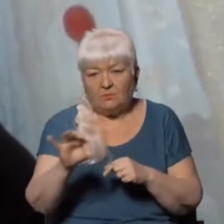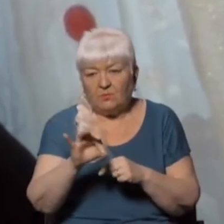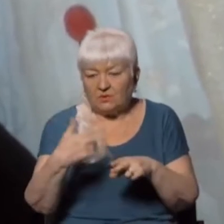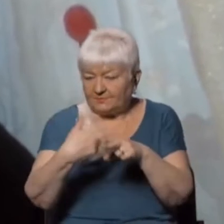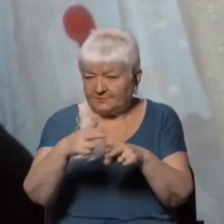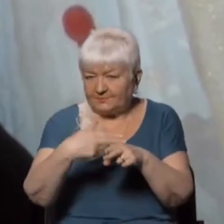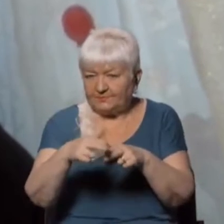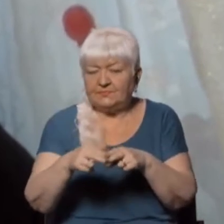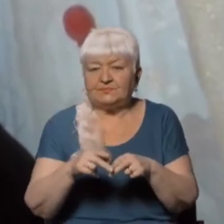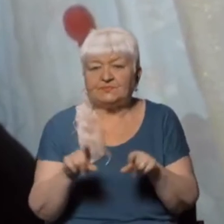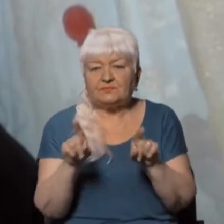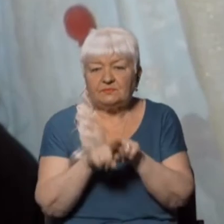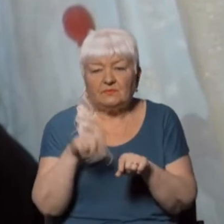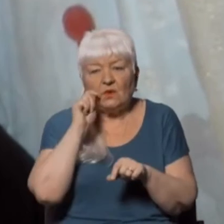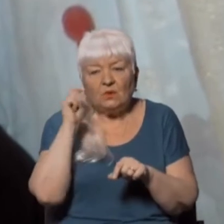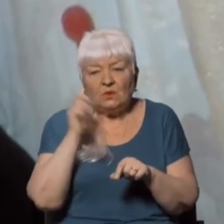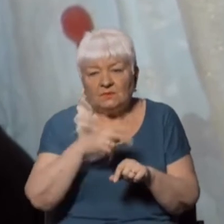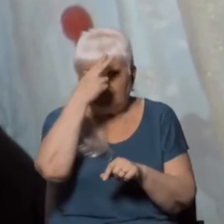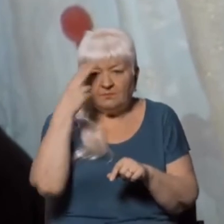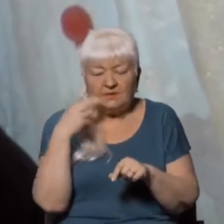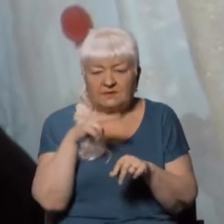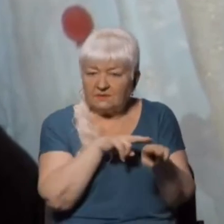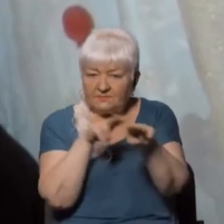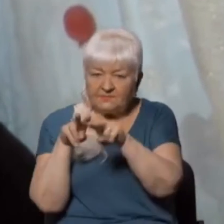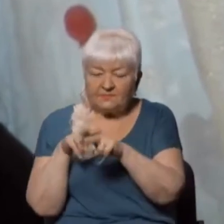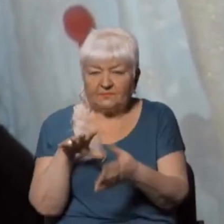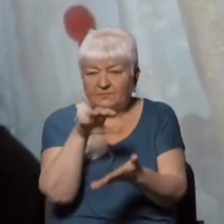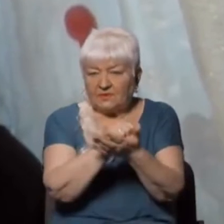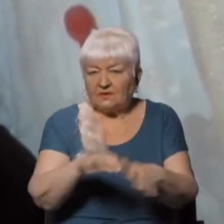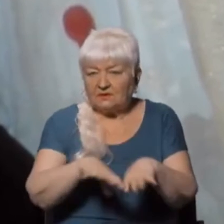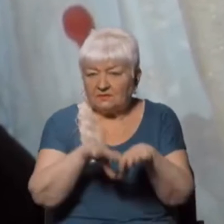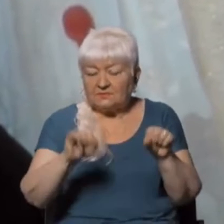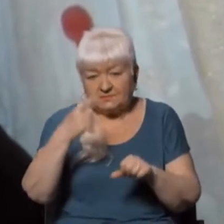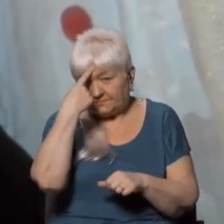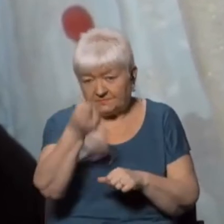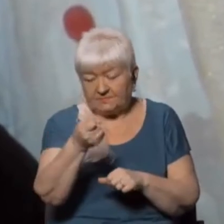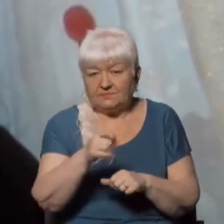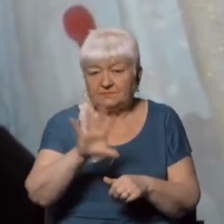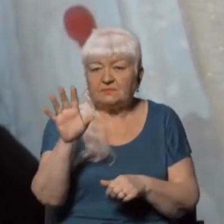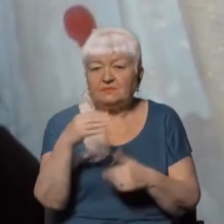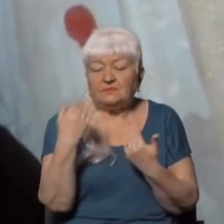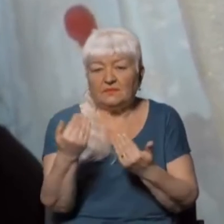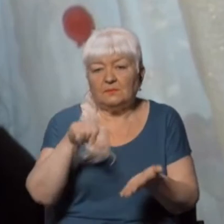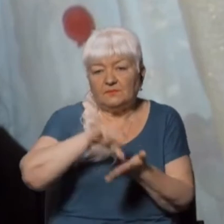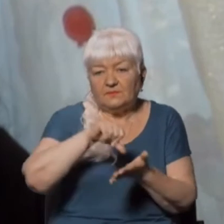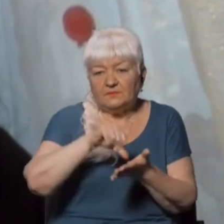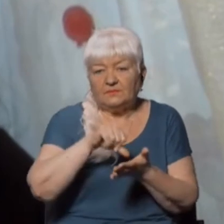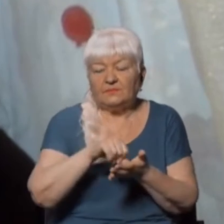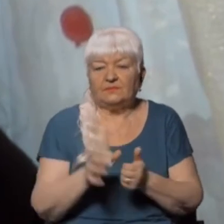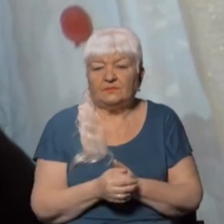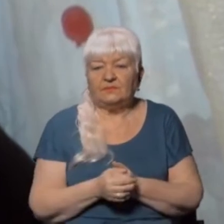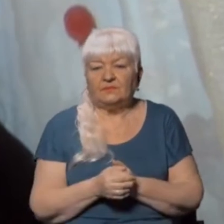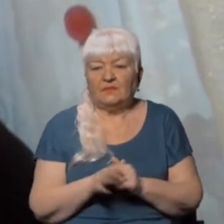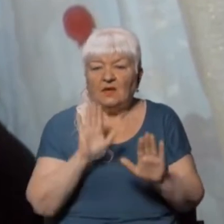Також у Криму українські партизани, так би мовити, полюють на окупаційну владу та застерігають її представників, розклеючи відповідні листівки.